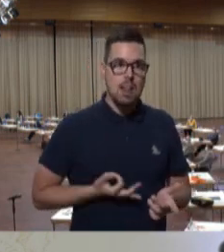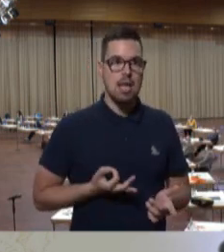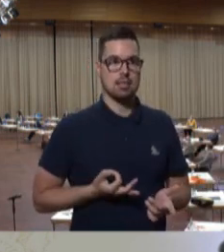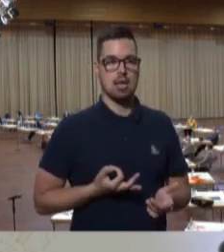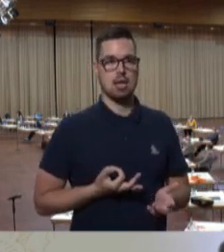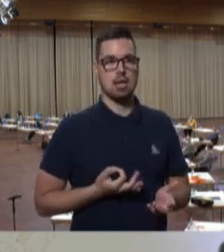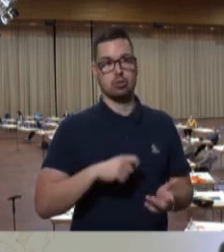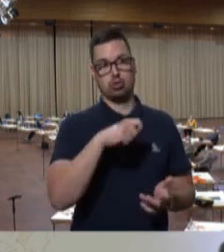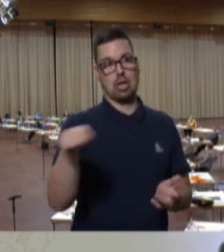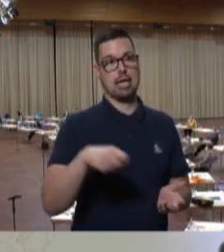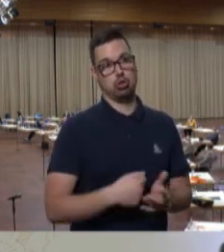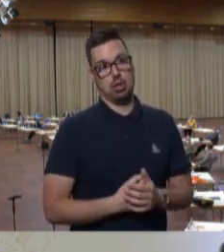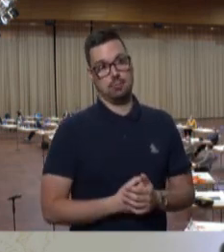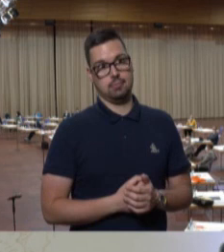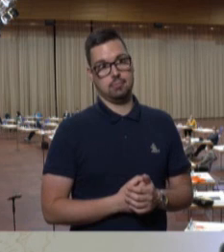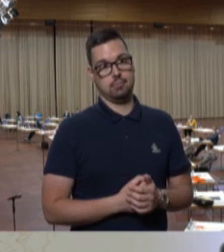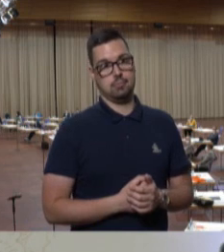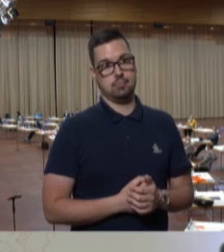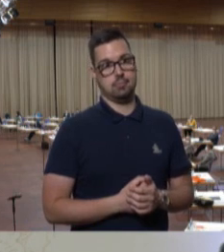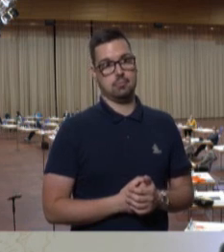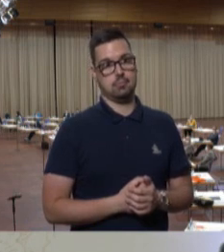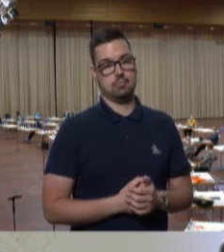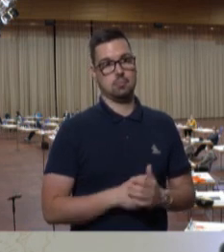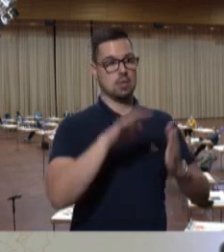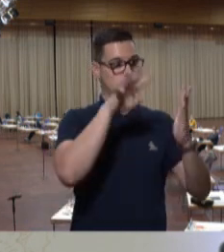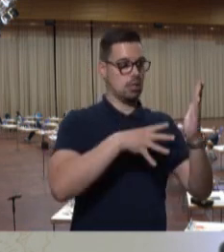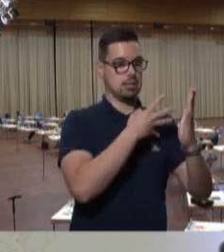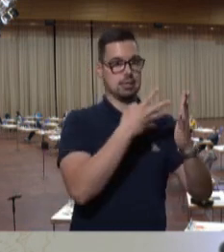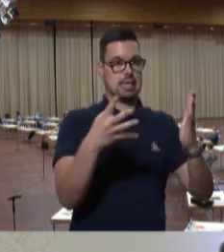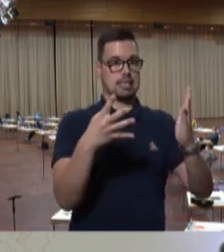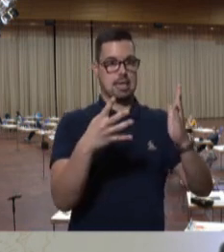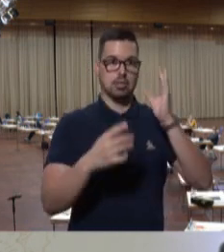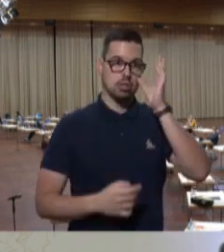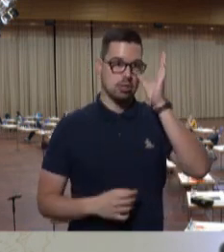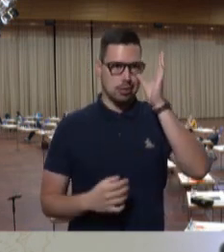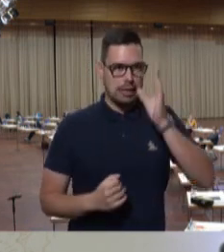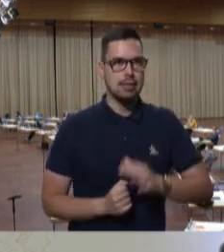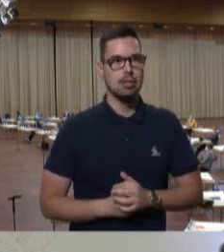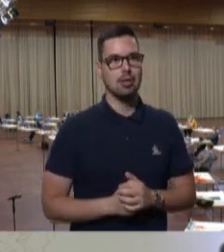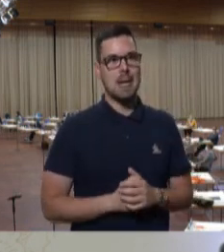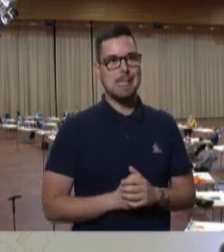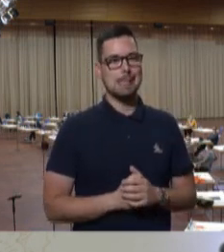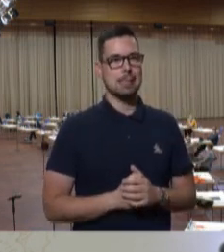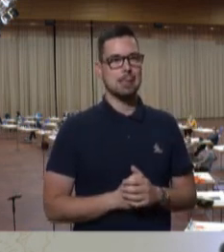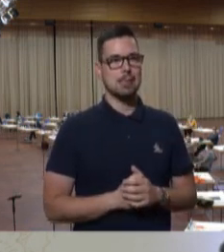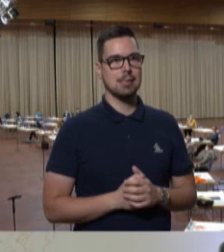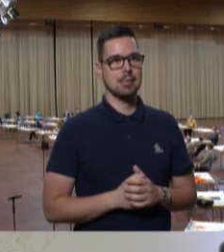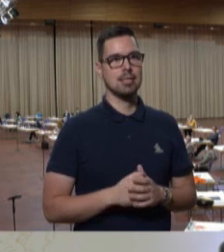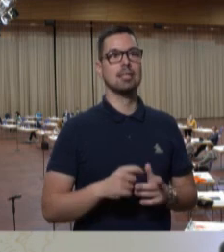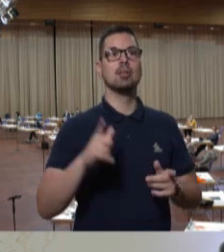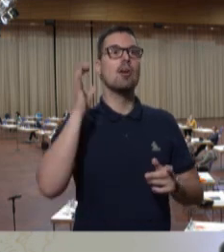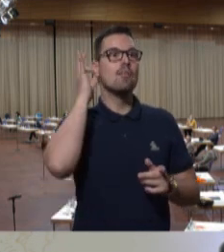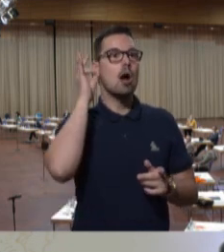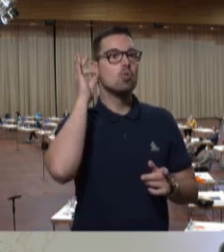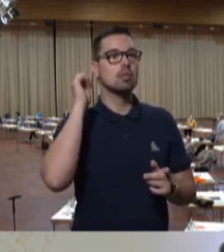eigentlich streichen, Herr Dörr. Statistisch gesehen wäre das in Ihrem speziellen Fall vielleicht nicht das Problem, denn weibliche Wähler